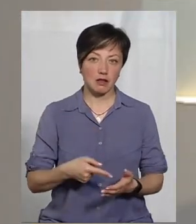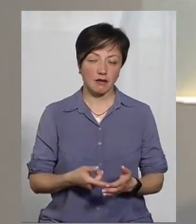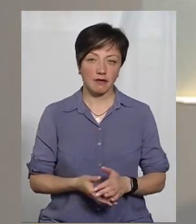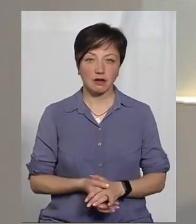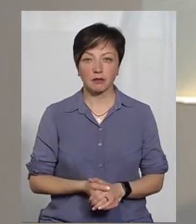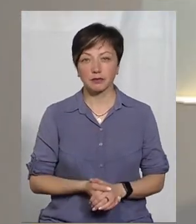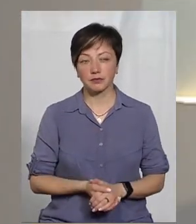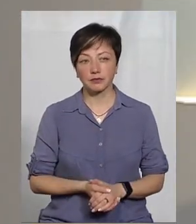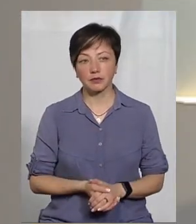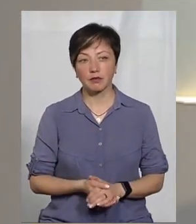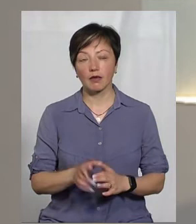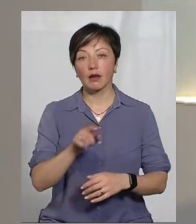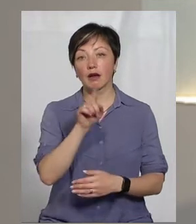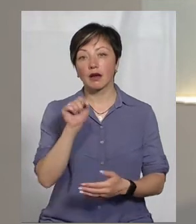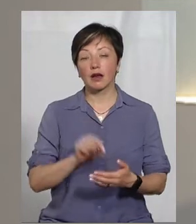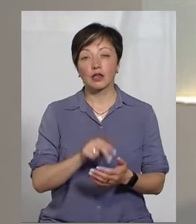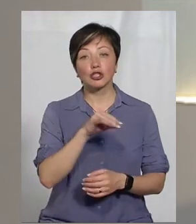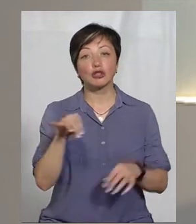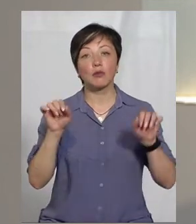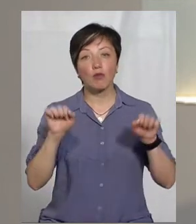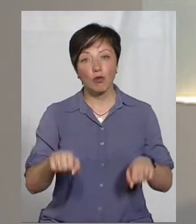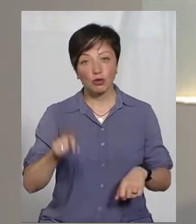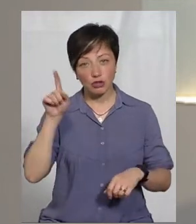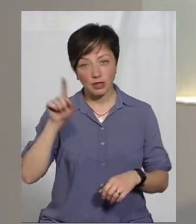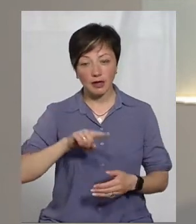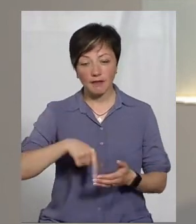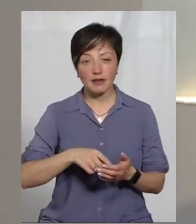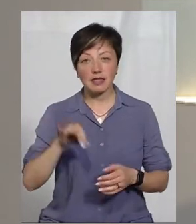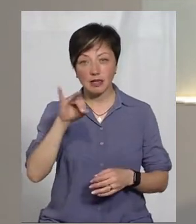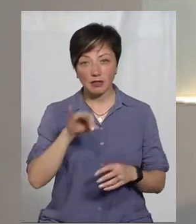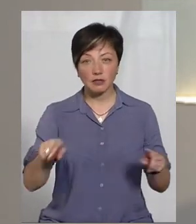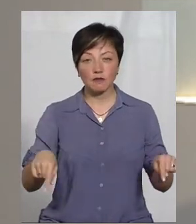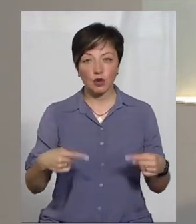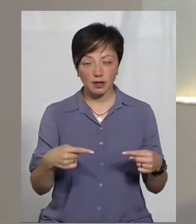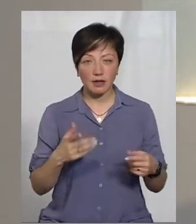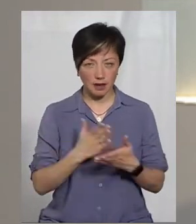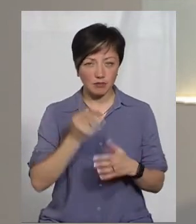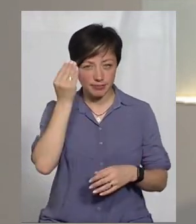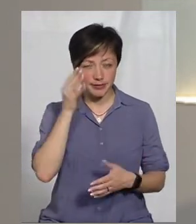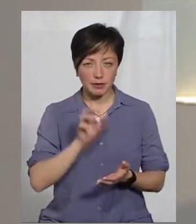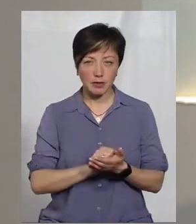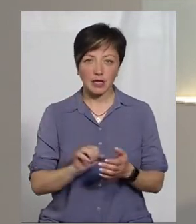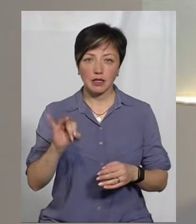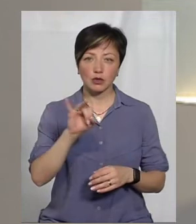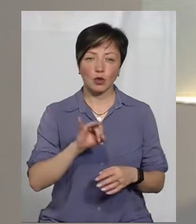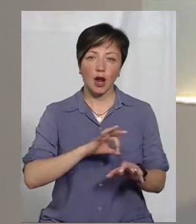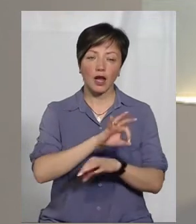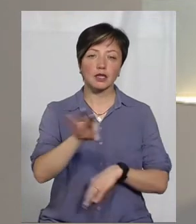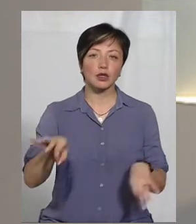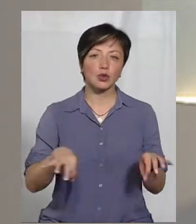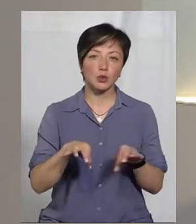Чи можна в Ізяславі створити, чи є сенс взагалі цим займатися, історико